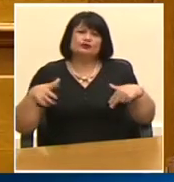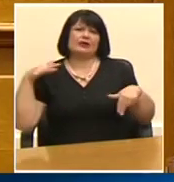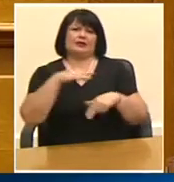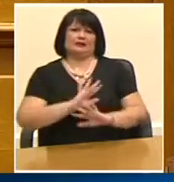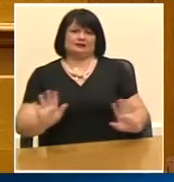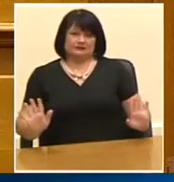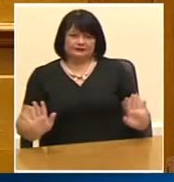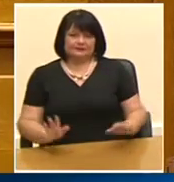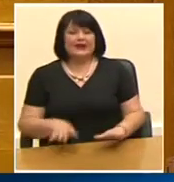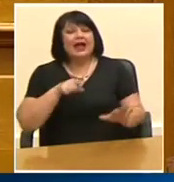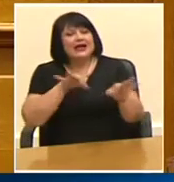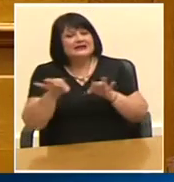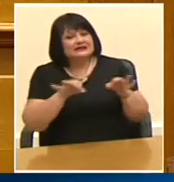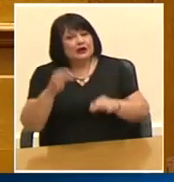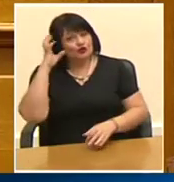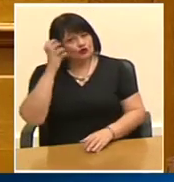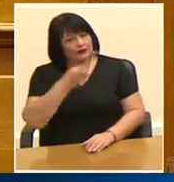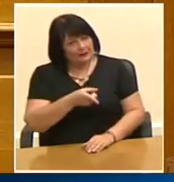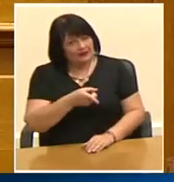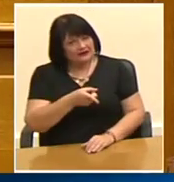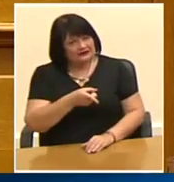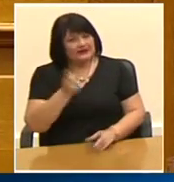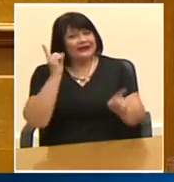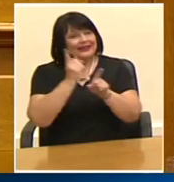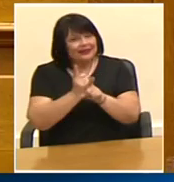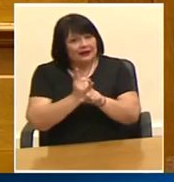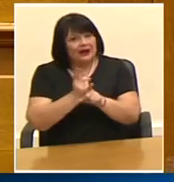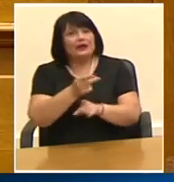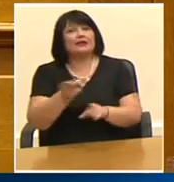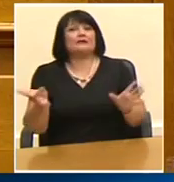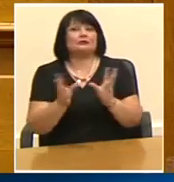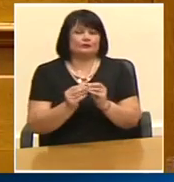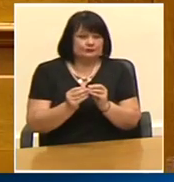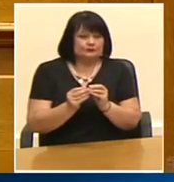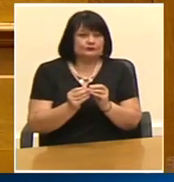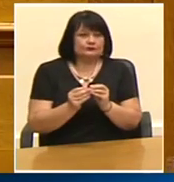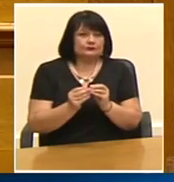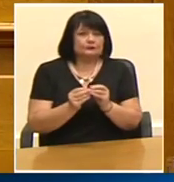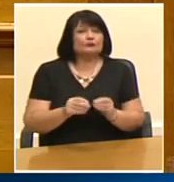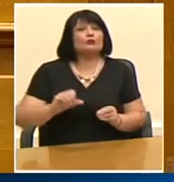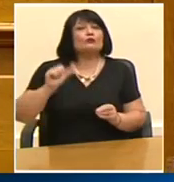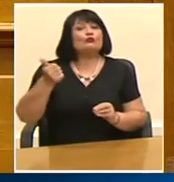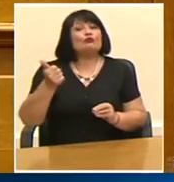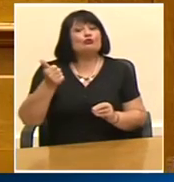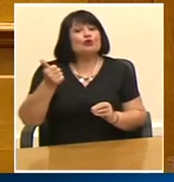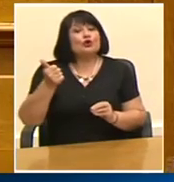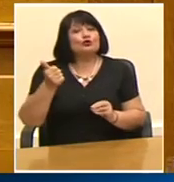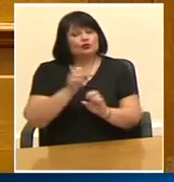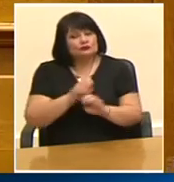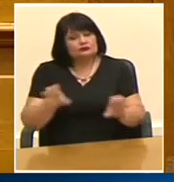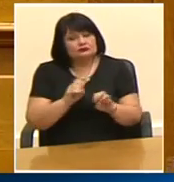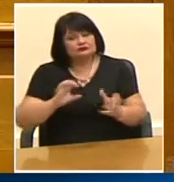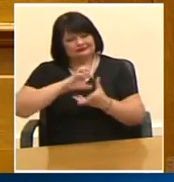σας θυμίζει κάτι αυτό το σχέδιο κυρίως σε ό,τι έχει να κάνει με το πρώτο σκέλος της παραπληροφόρησης της